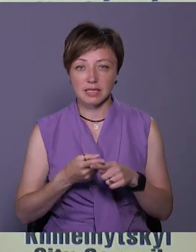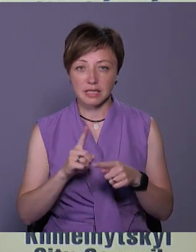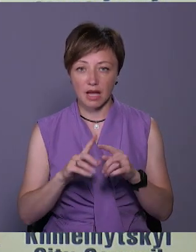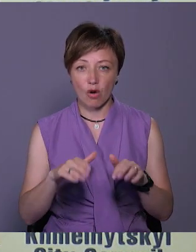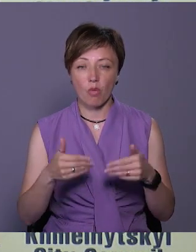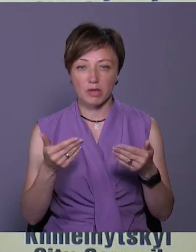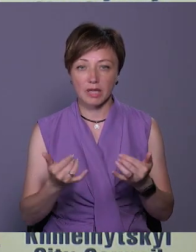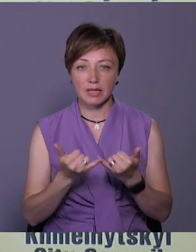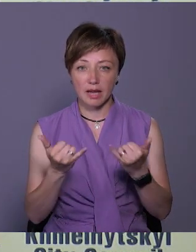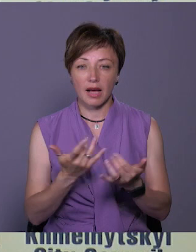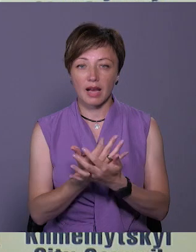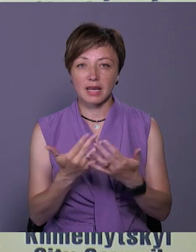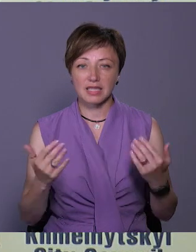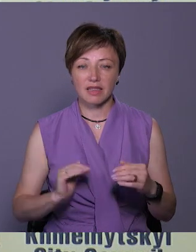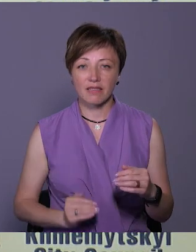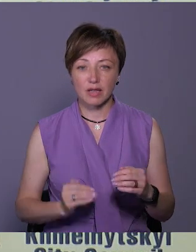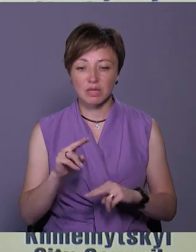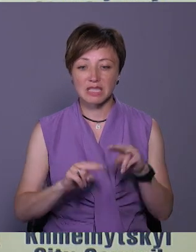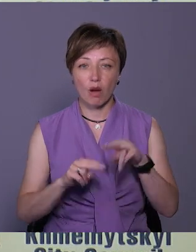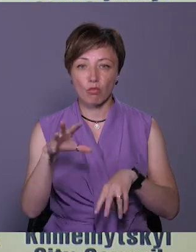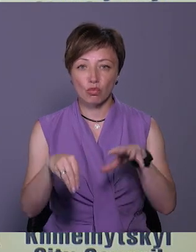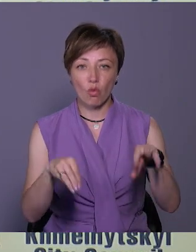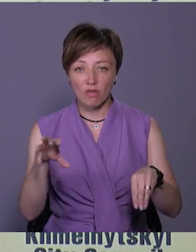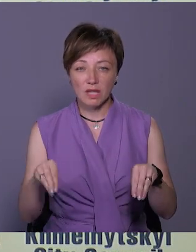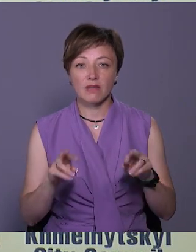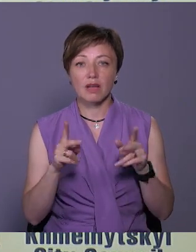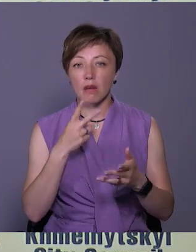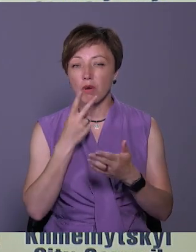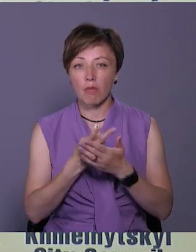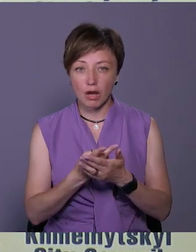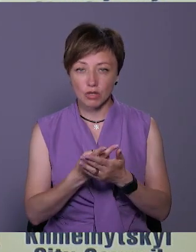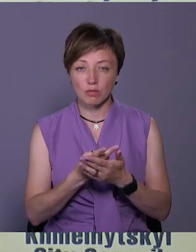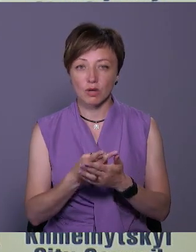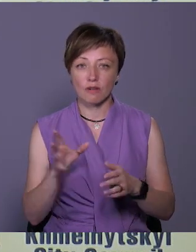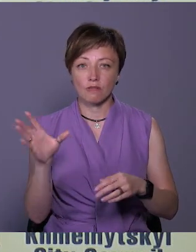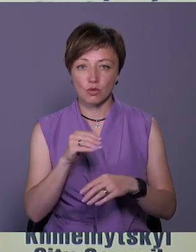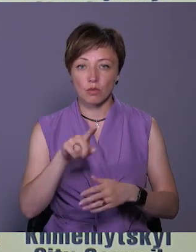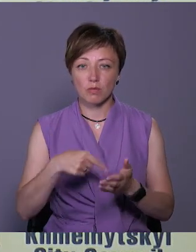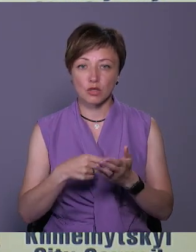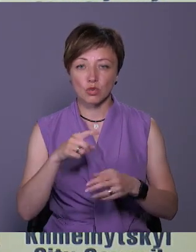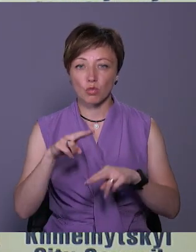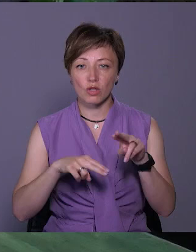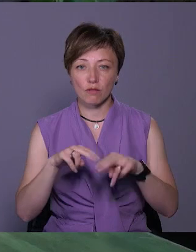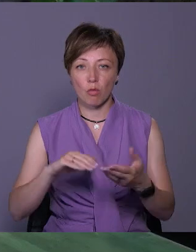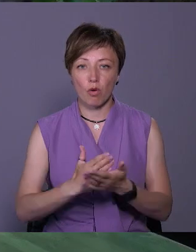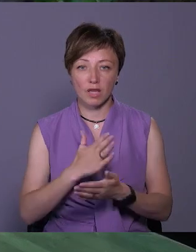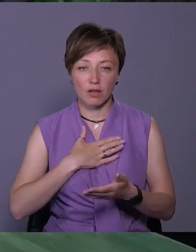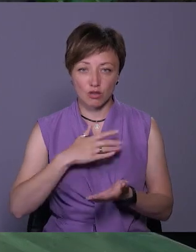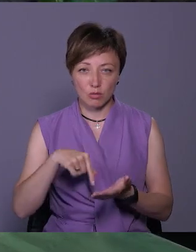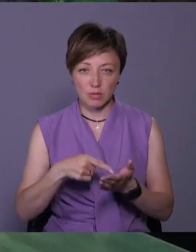рекомендації для різних забудовників стосовно того, яким ми бачимо безпосередньо всю містобудівну політику в нашому місті.